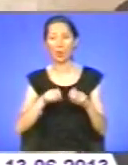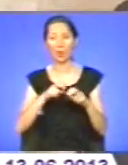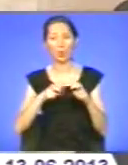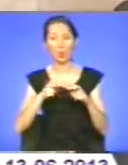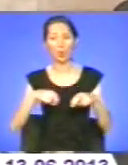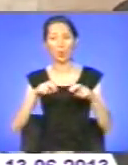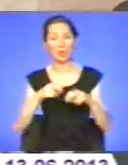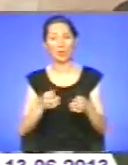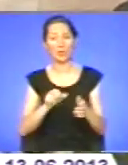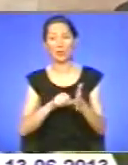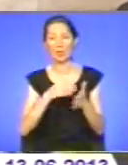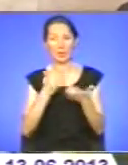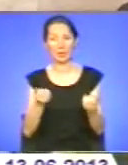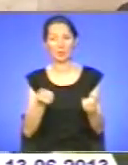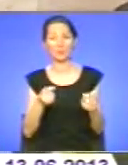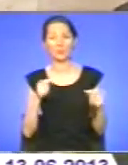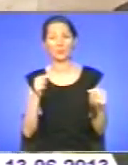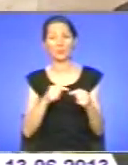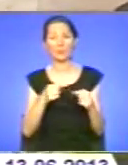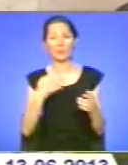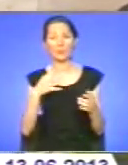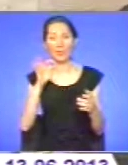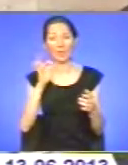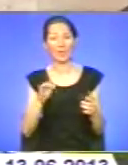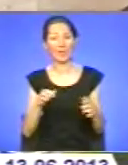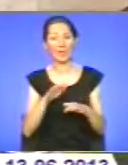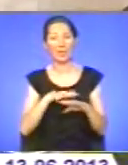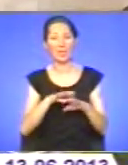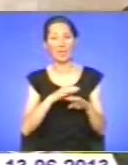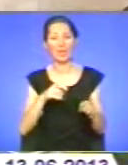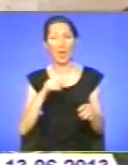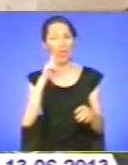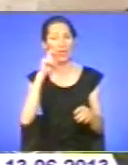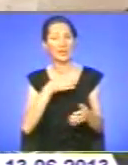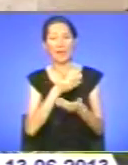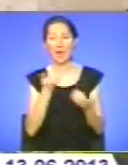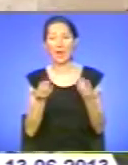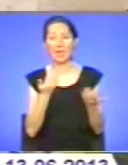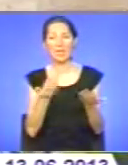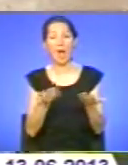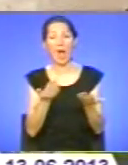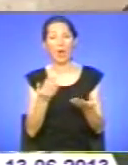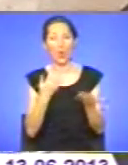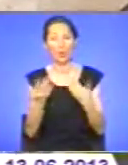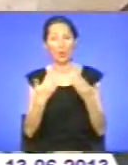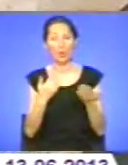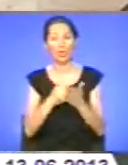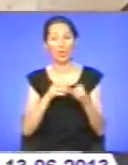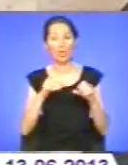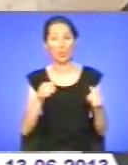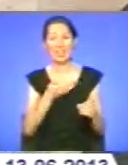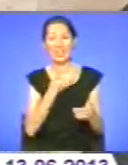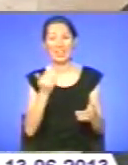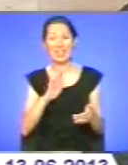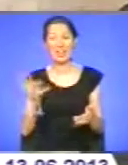% населення України не має ніякого відношення до землі, не є ні землекористувачами, ні землевласниками. Тому